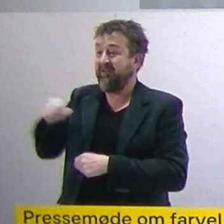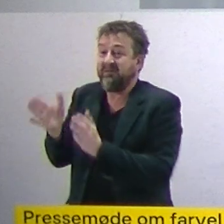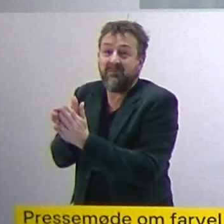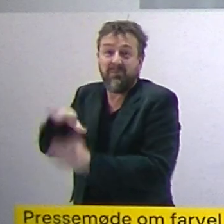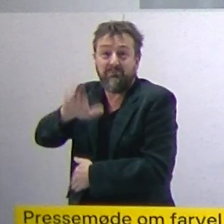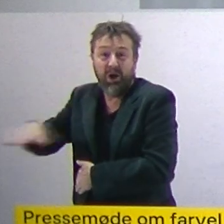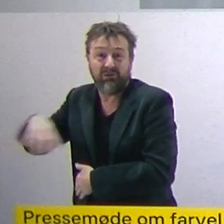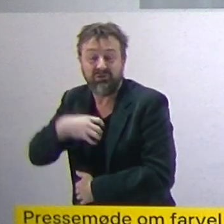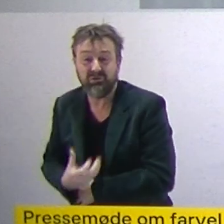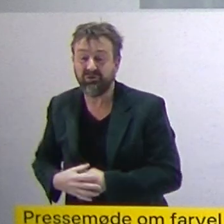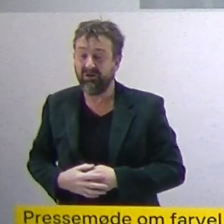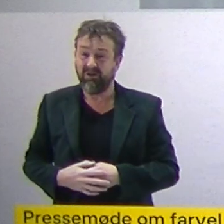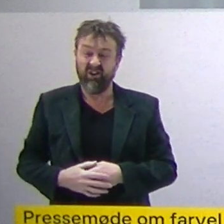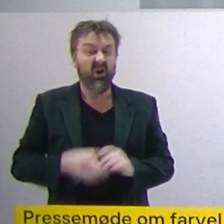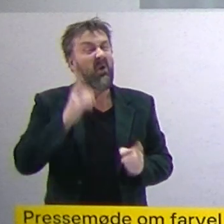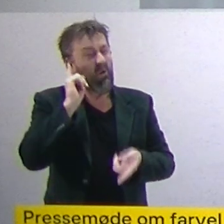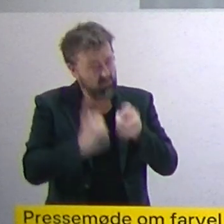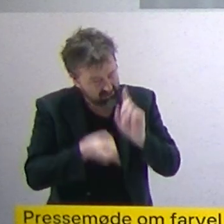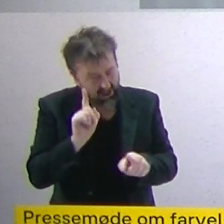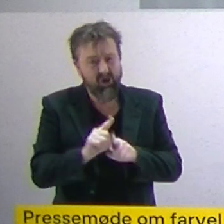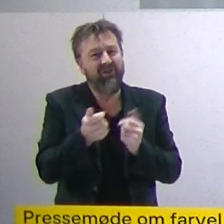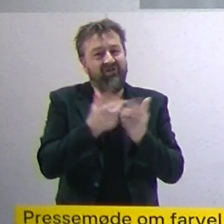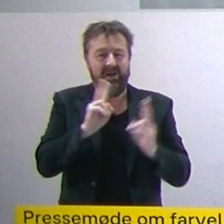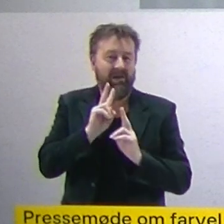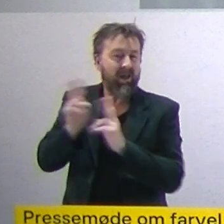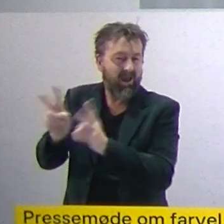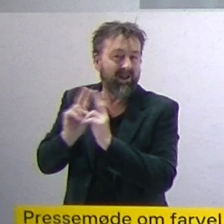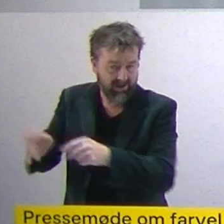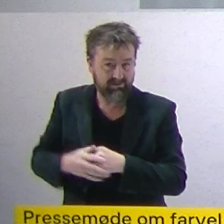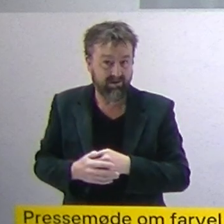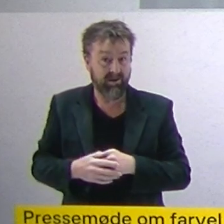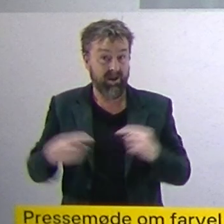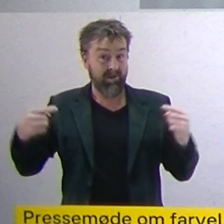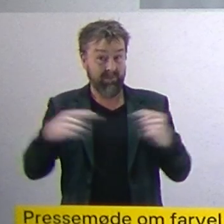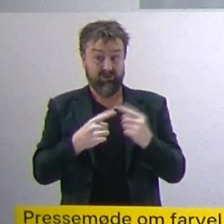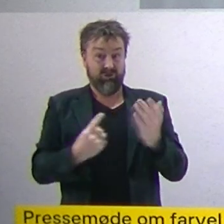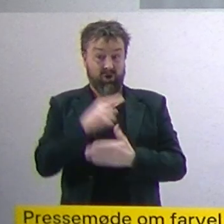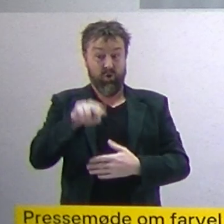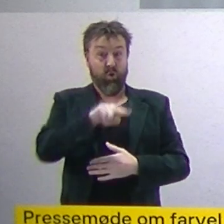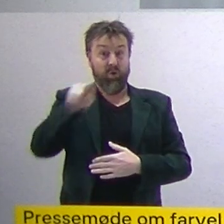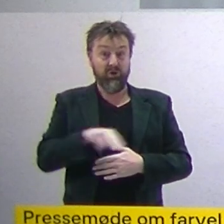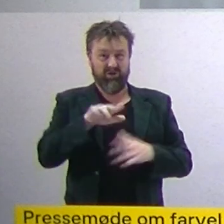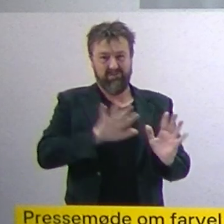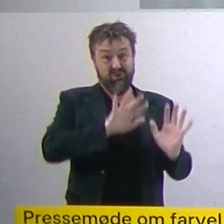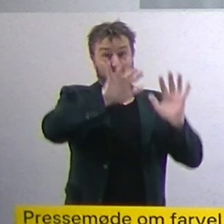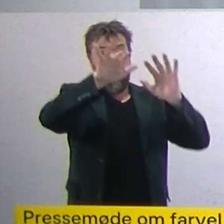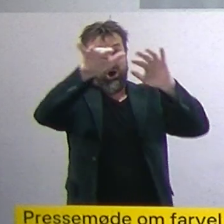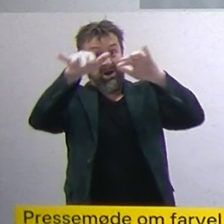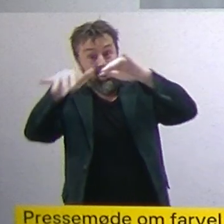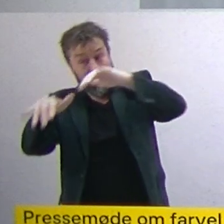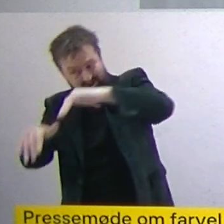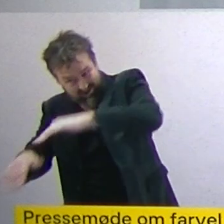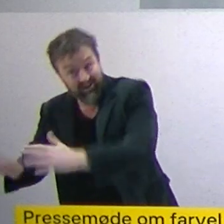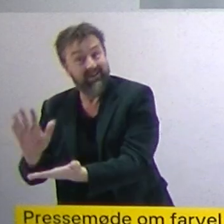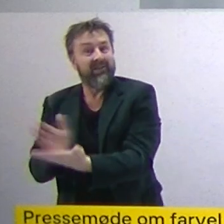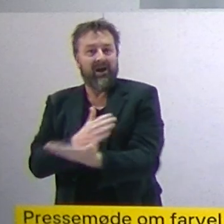og der vil også være måske nogle flere indlæggelser. Men når vi er igennem den her omikronbølge, så er det, at står et bedre sted. Og det gør